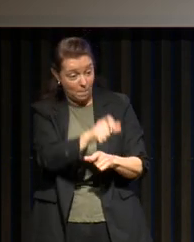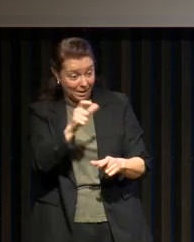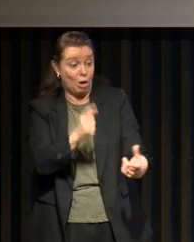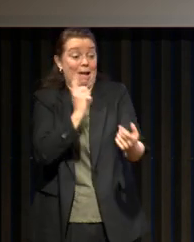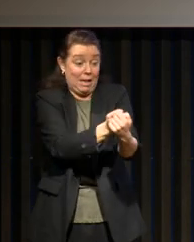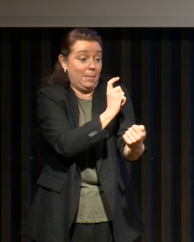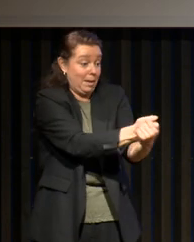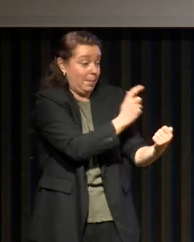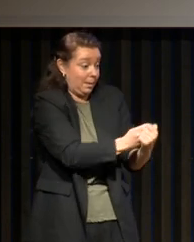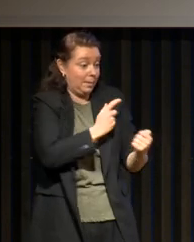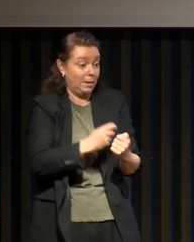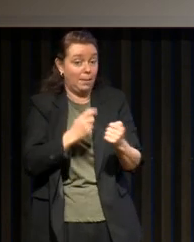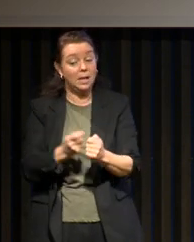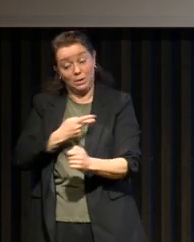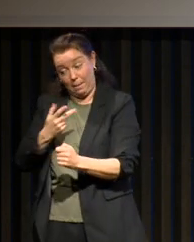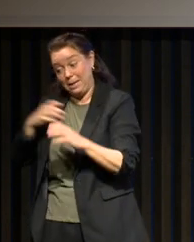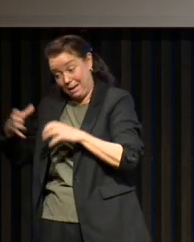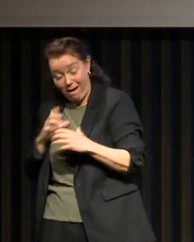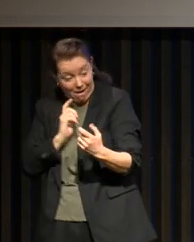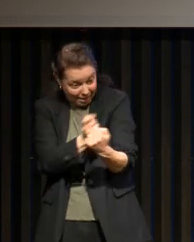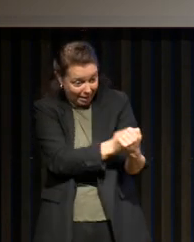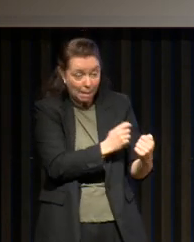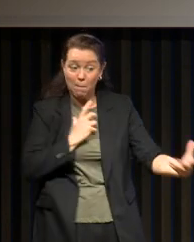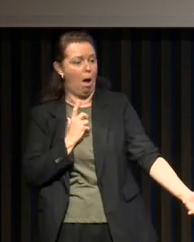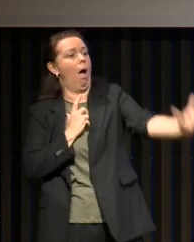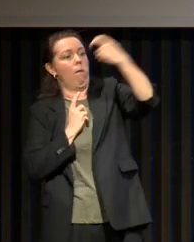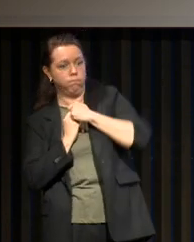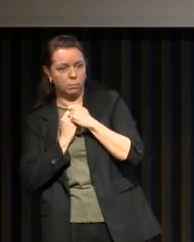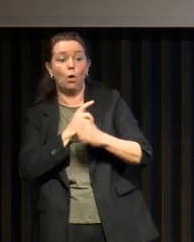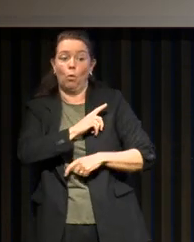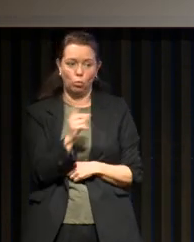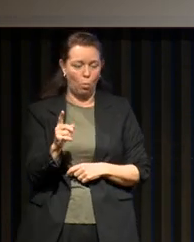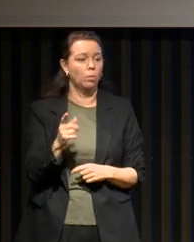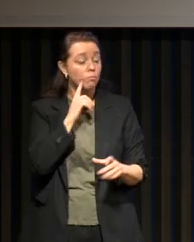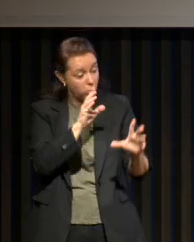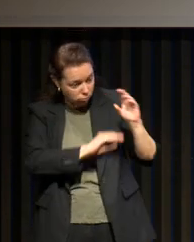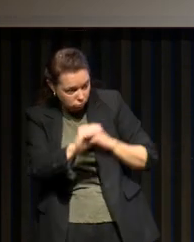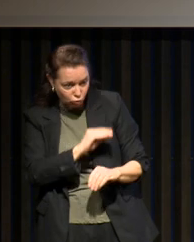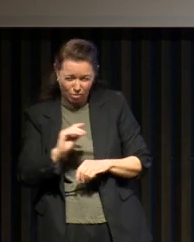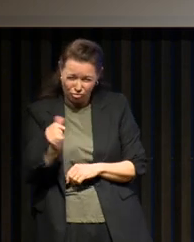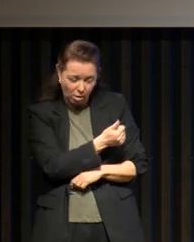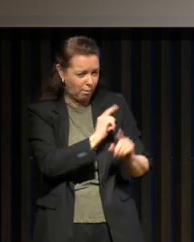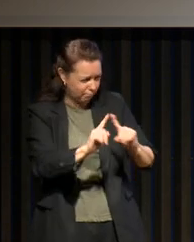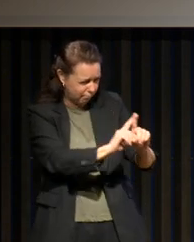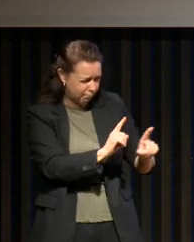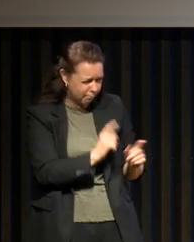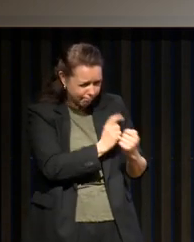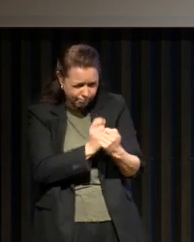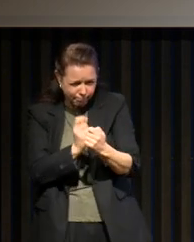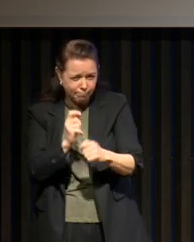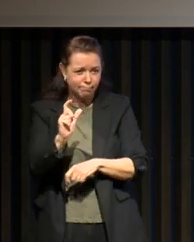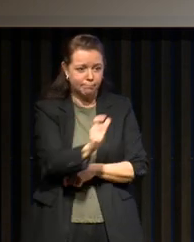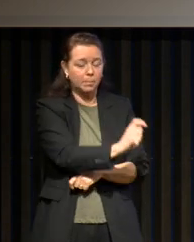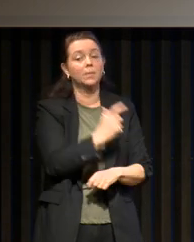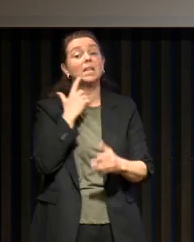c'est-à-dire adapter les soins médicaux à'individu pour permettre une prévention, un traitement et des soins individualisés. Et ça, c'est un